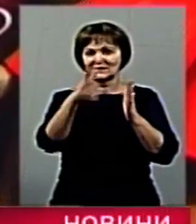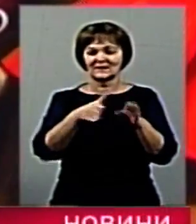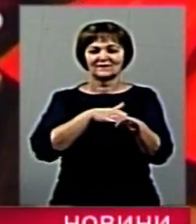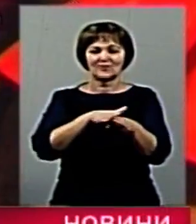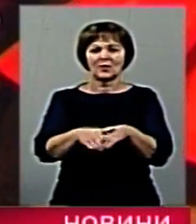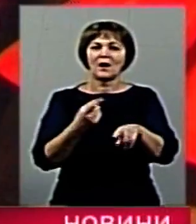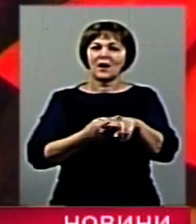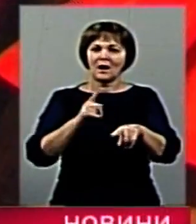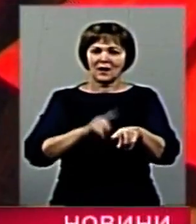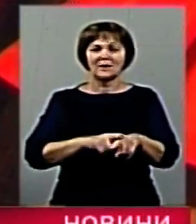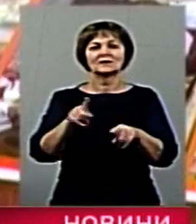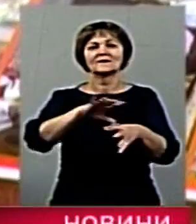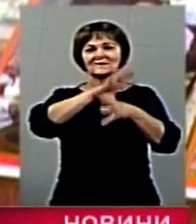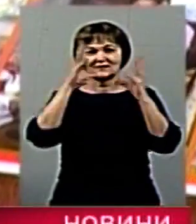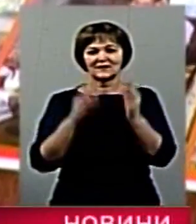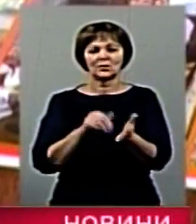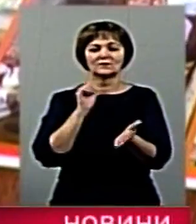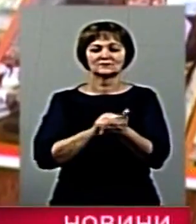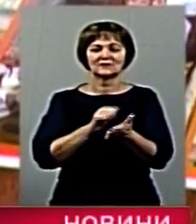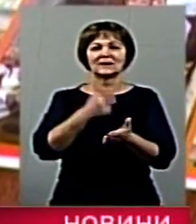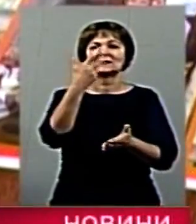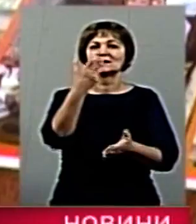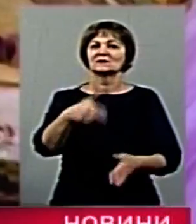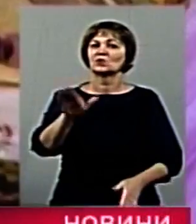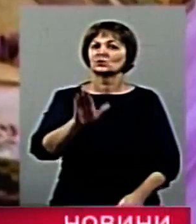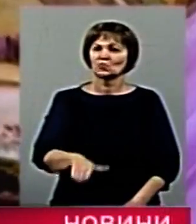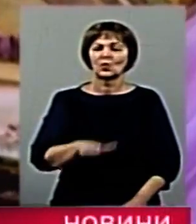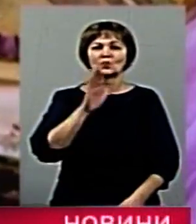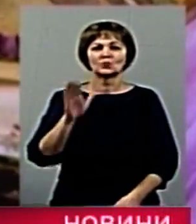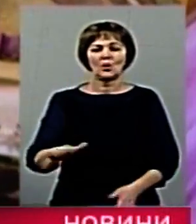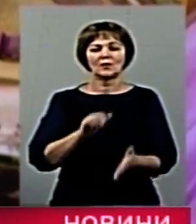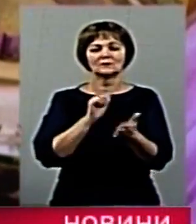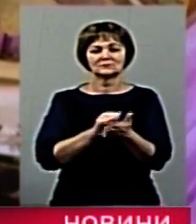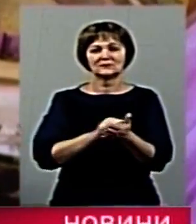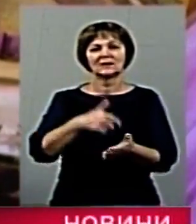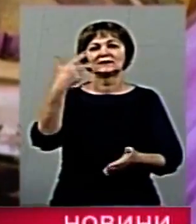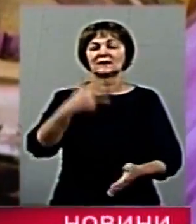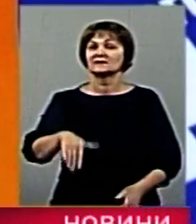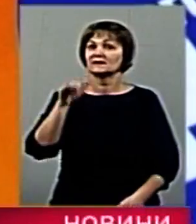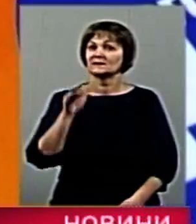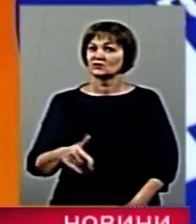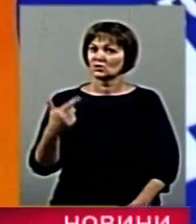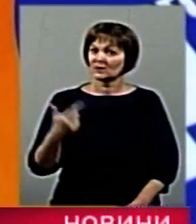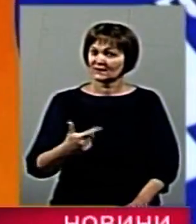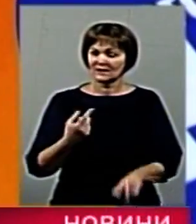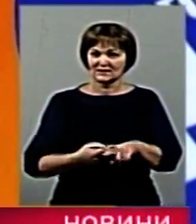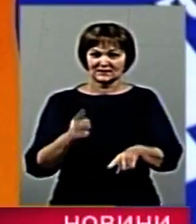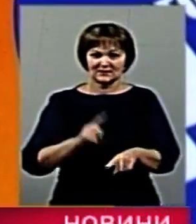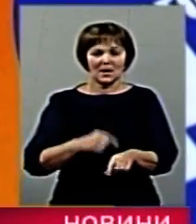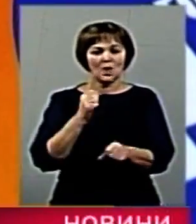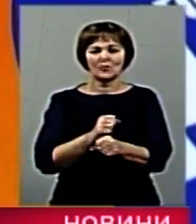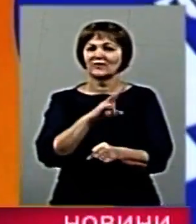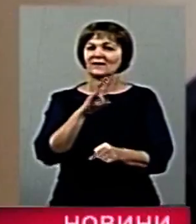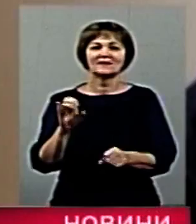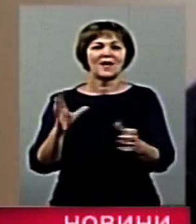на реалізацію проєкту. Календарі вийшли тиражем 300 штук. Лише на друк витрачено майже 30 тисяч гривень. Втім, ці роботи створили не з